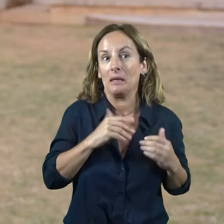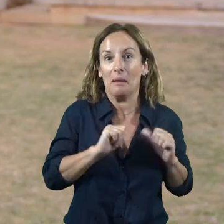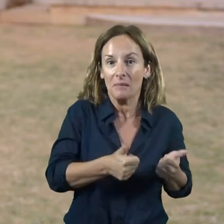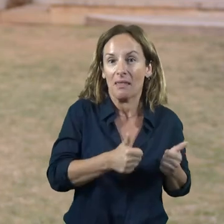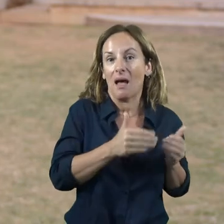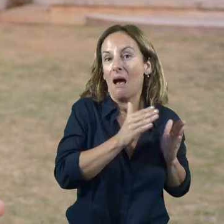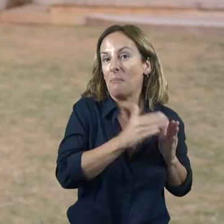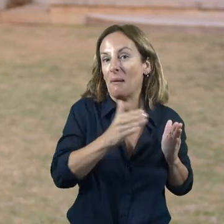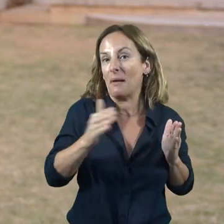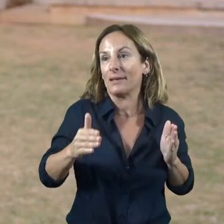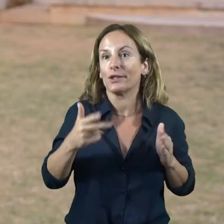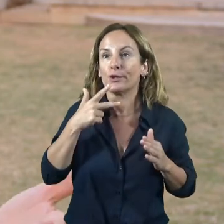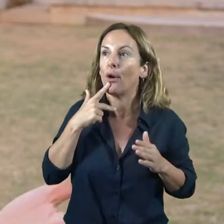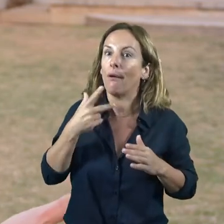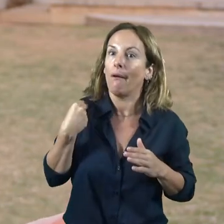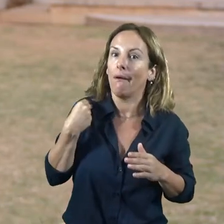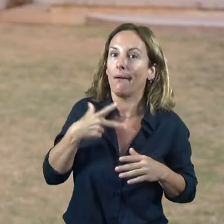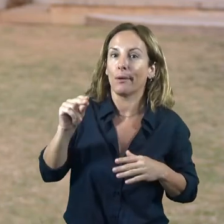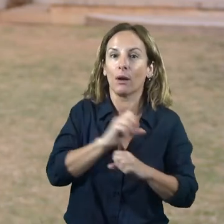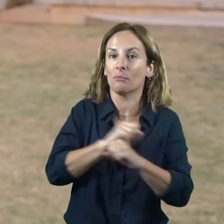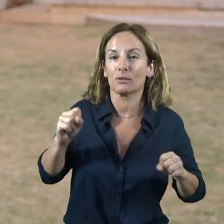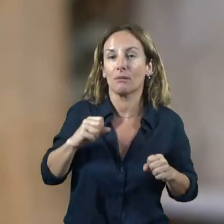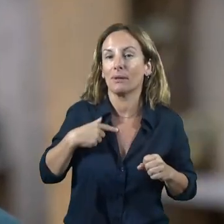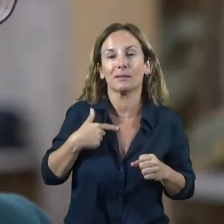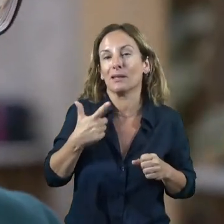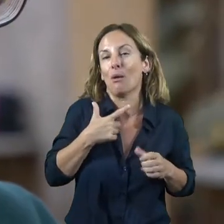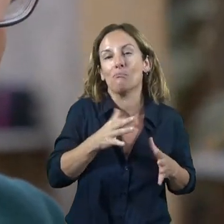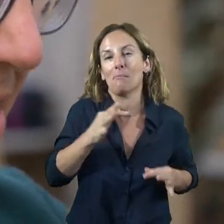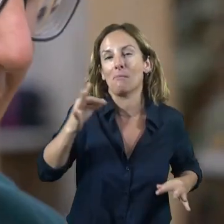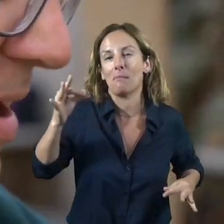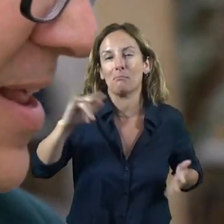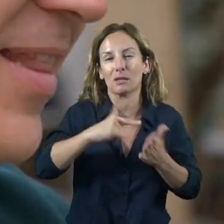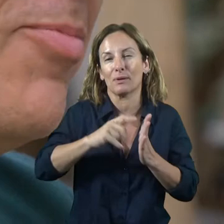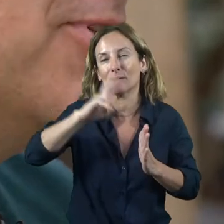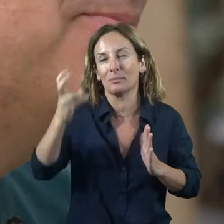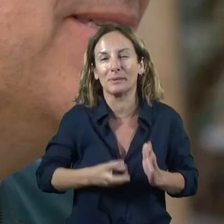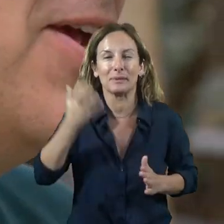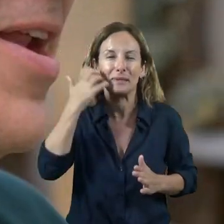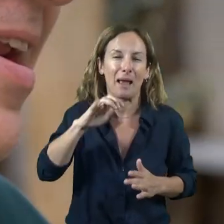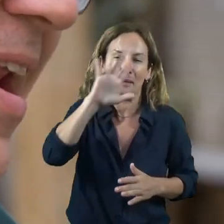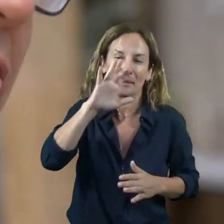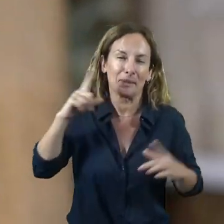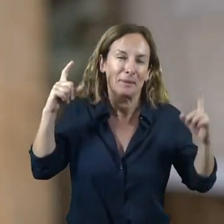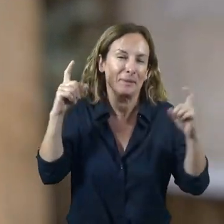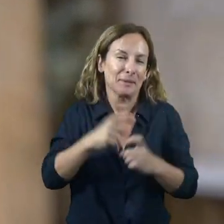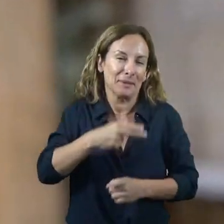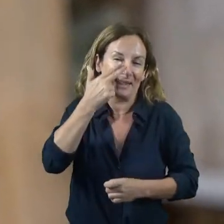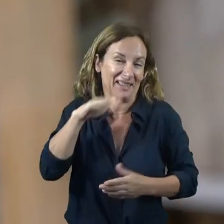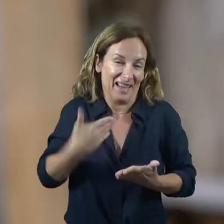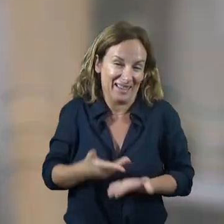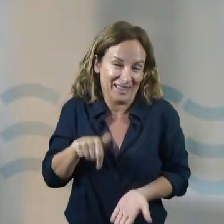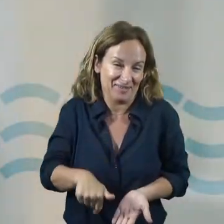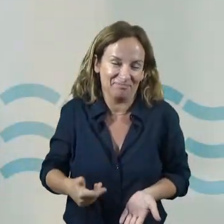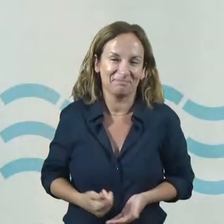i d'aquí una cosa forta a l'altra, i a més a més, com mai dic que no, doncs m'acabo trobant cada dia enliat amb coses més rares, complicades o